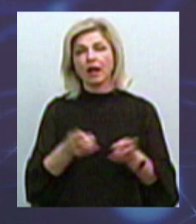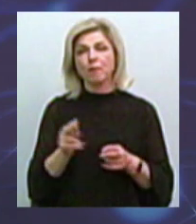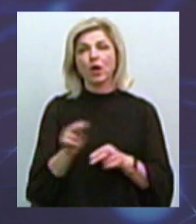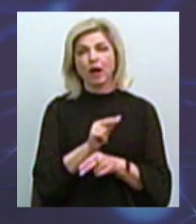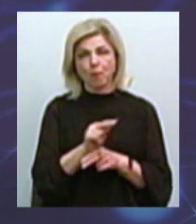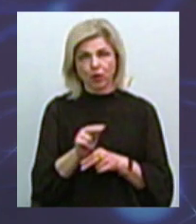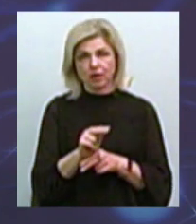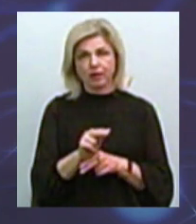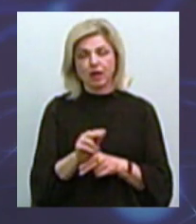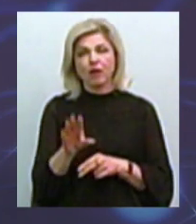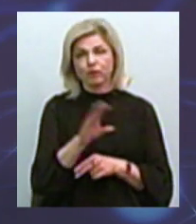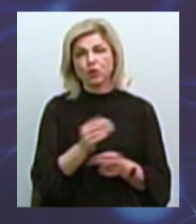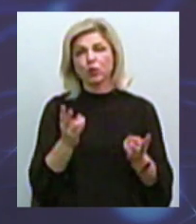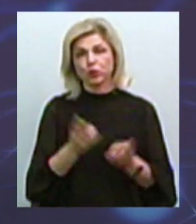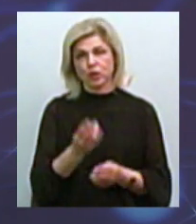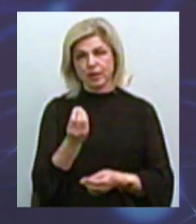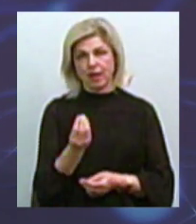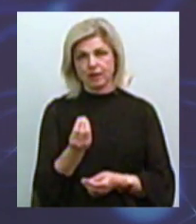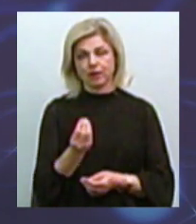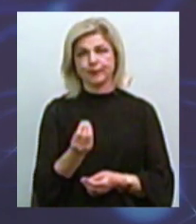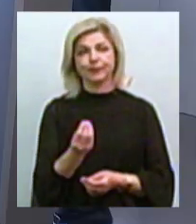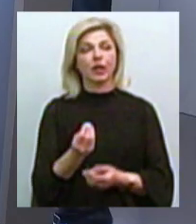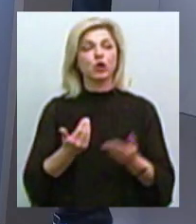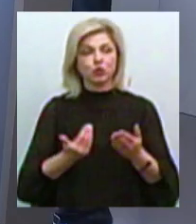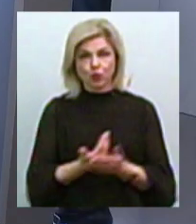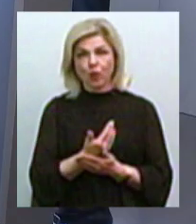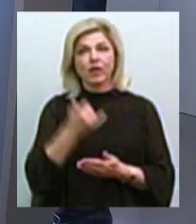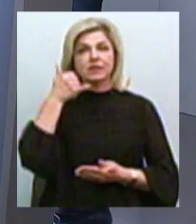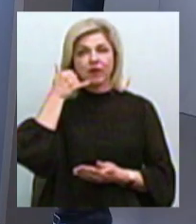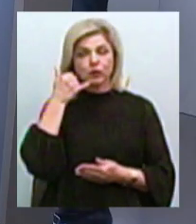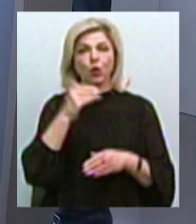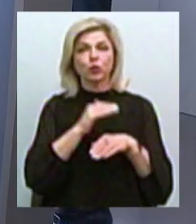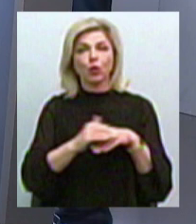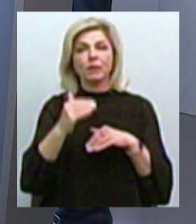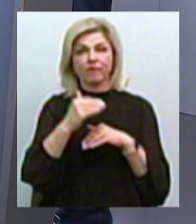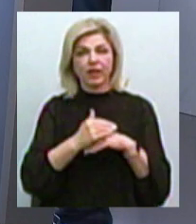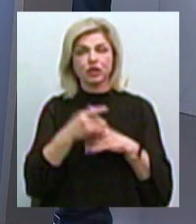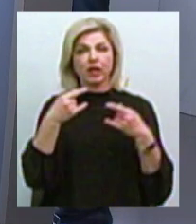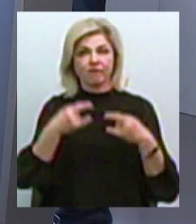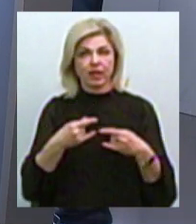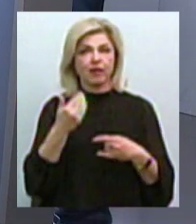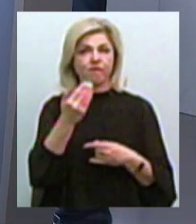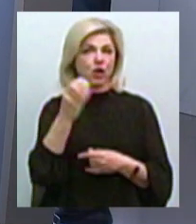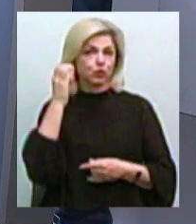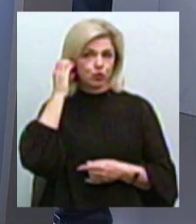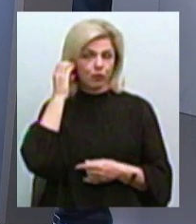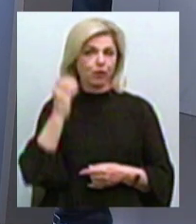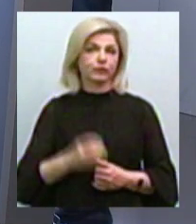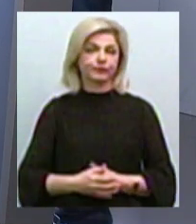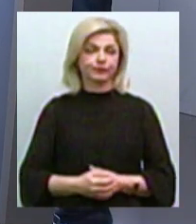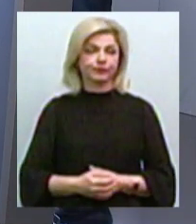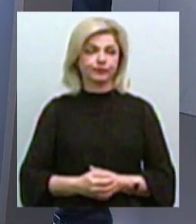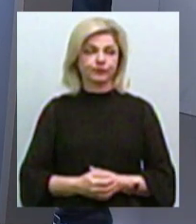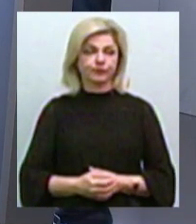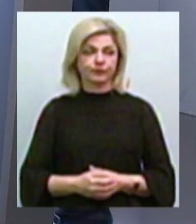требує денег. У нас знову дзвінок. Халло, добрий вечір, ви в ефірі. ми вас чуємо. Будь